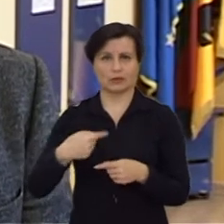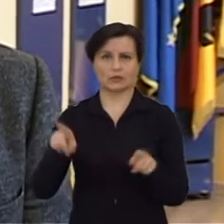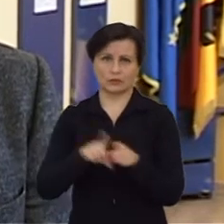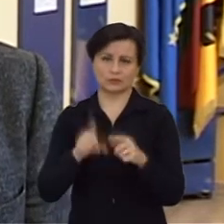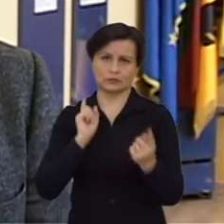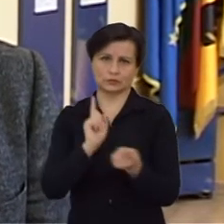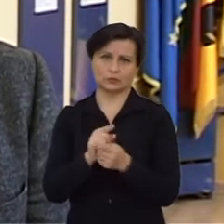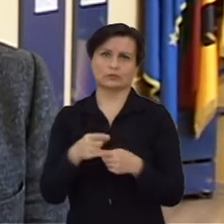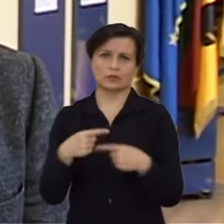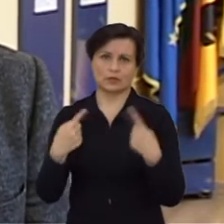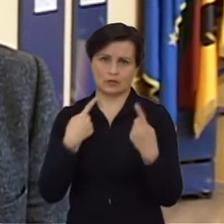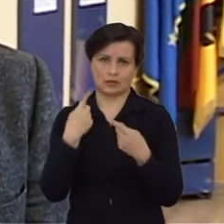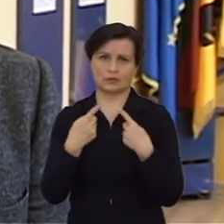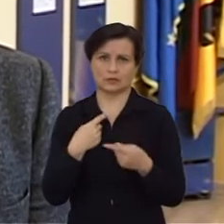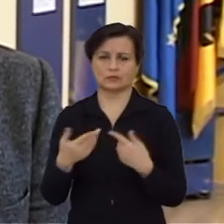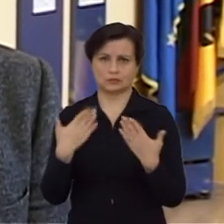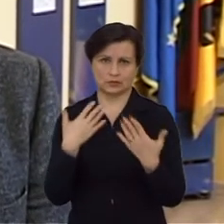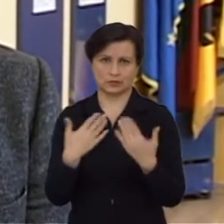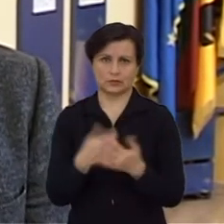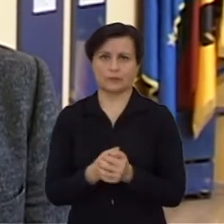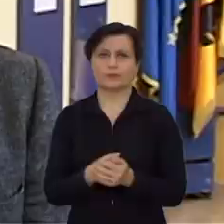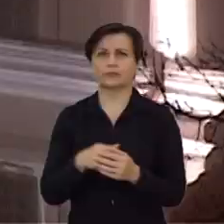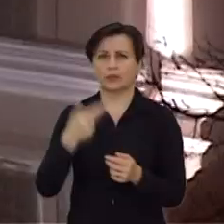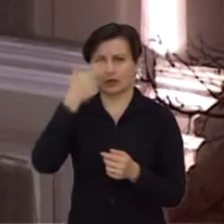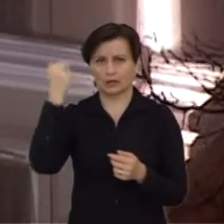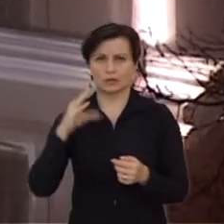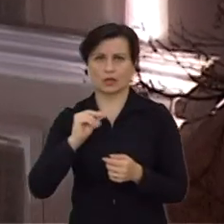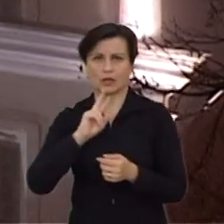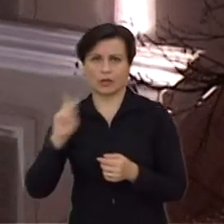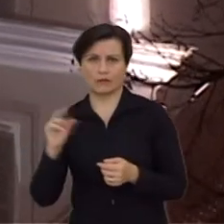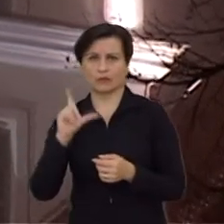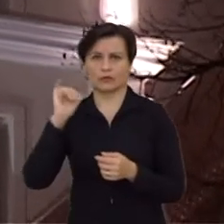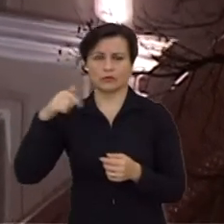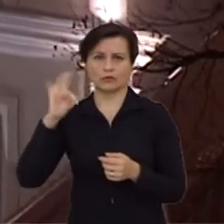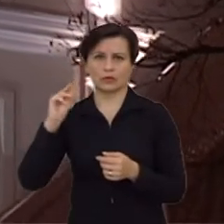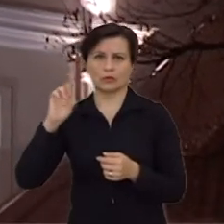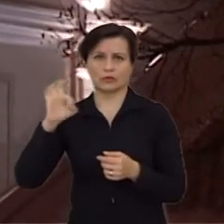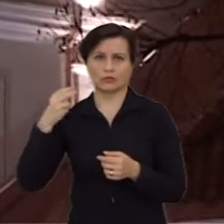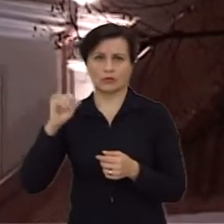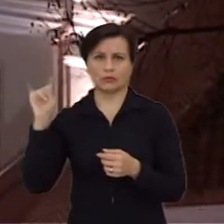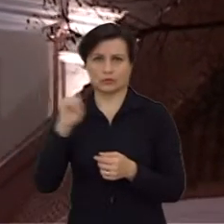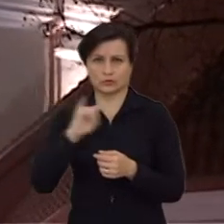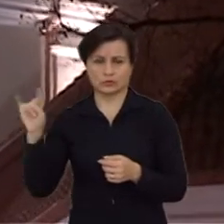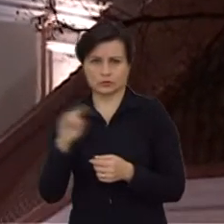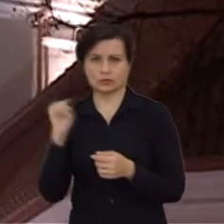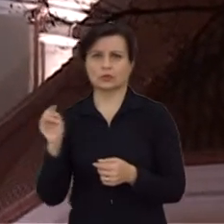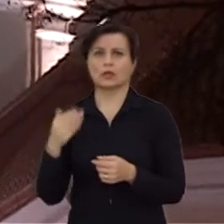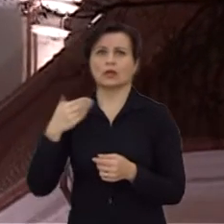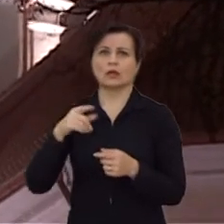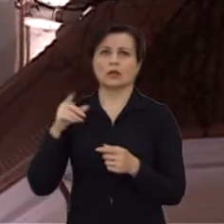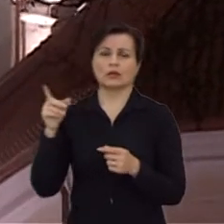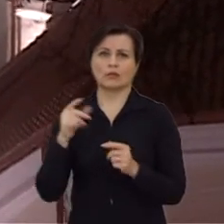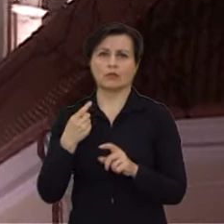kitais metais mes vėl susitiksim, vėl kalbėsim ir bendrausim. Lietuvos Evangelikų Literonų bažnyčio skėdainių ir panevežio